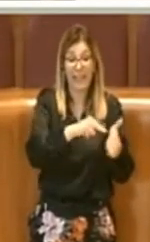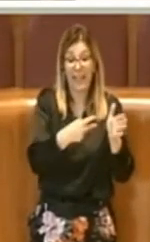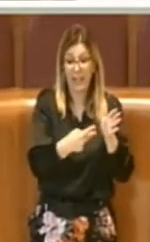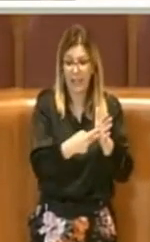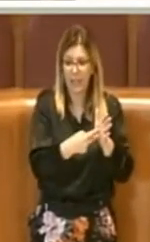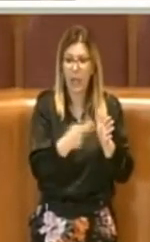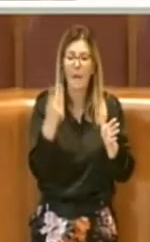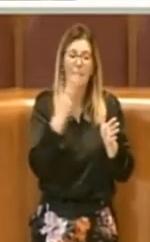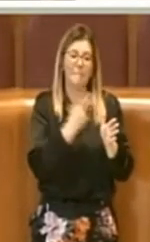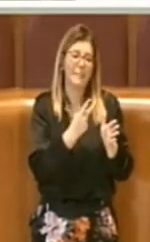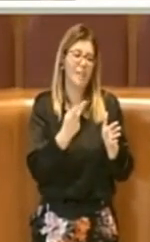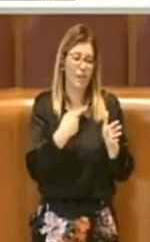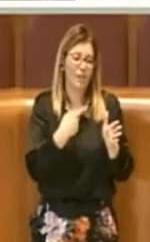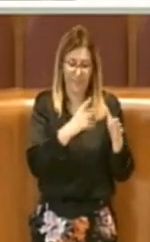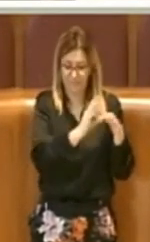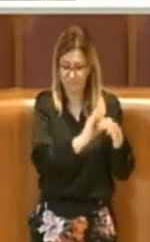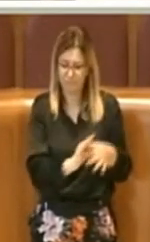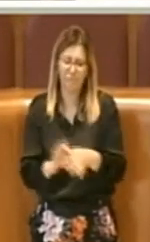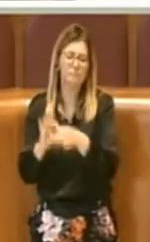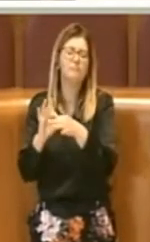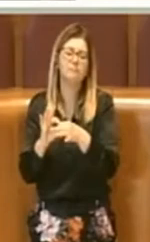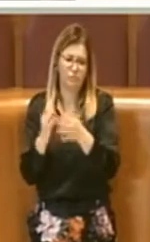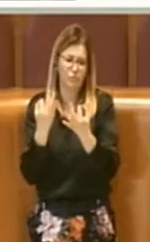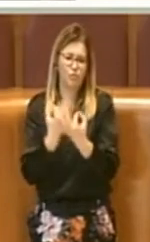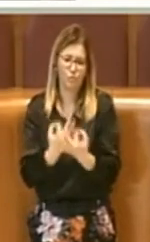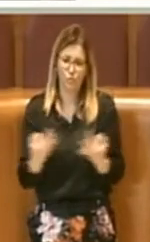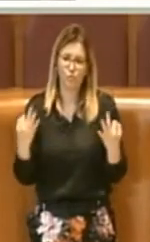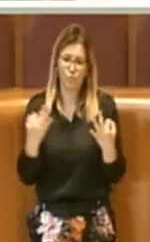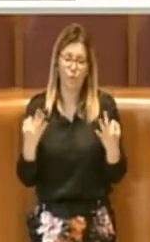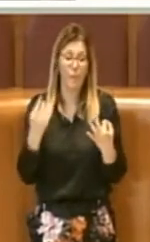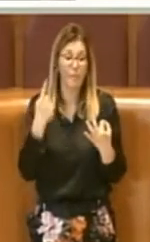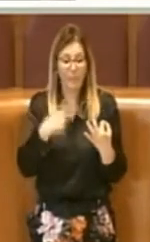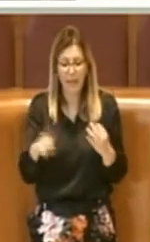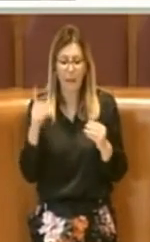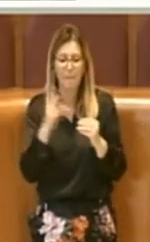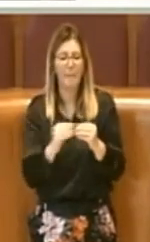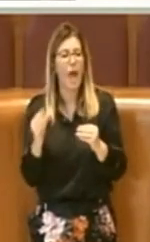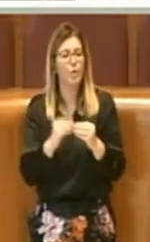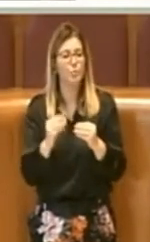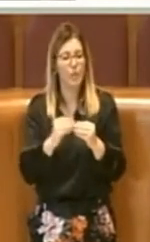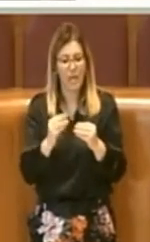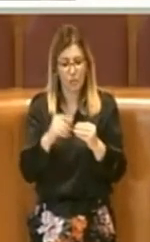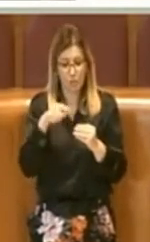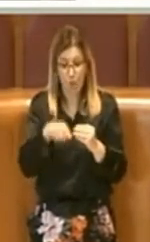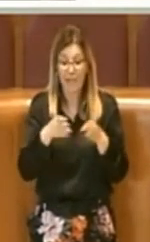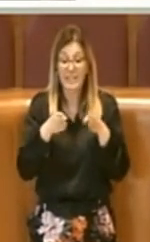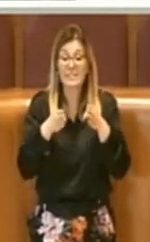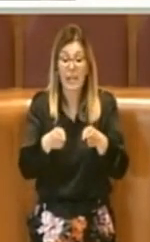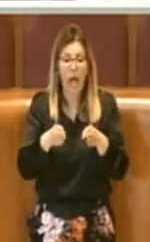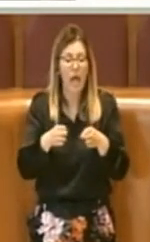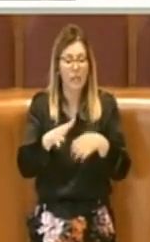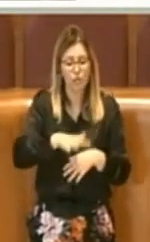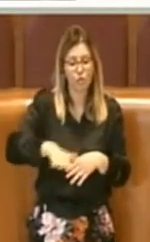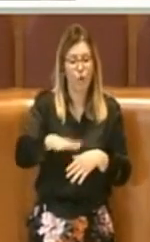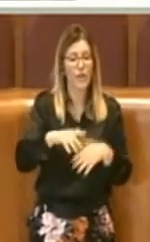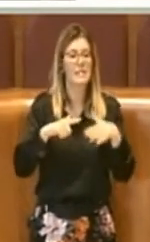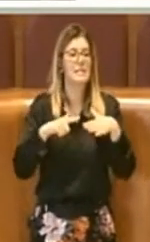la coerenza di quanto verrà fatto in termini di manutenzione sulle strade del settimo municipio. Grazie.